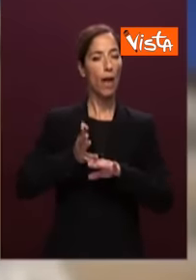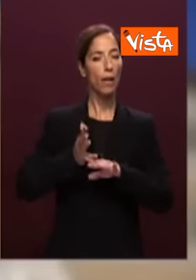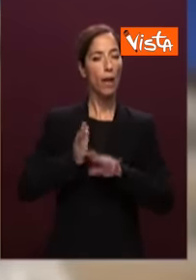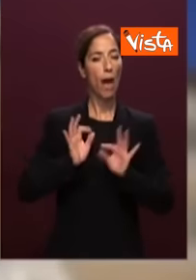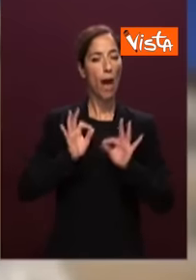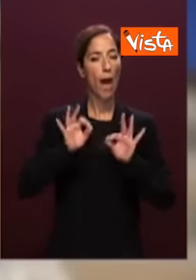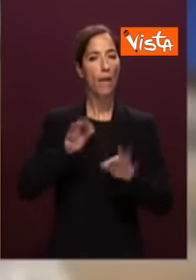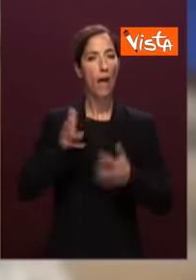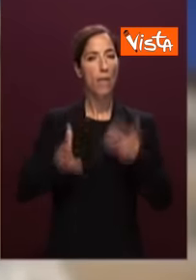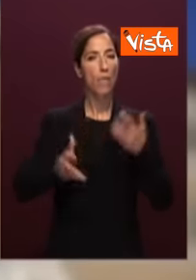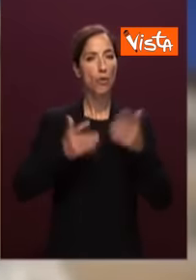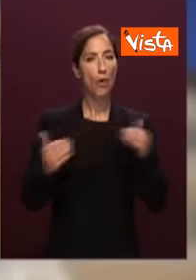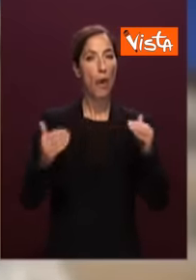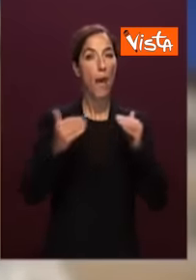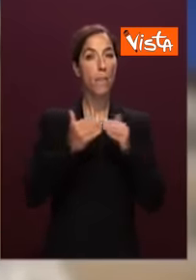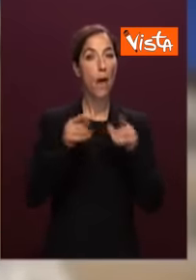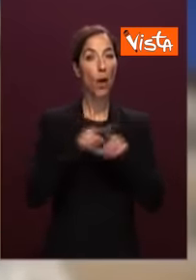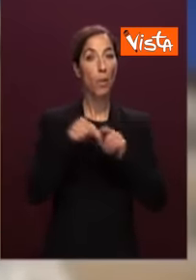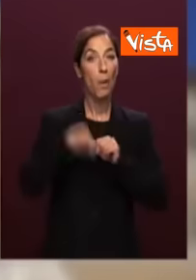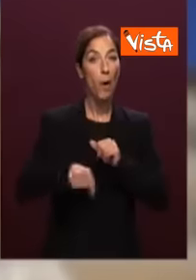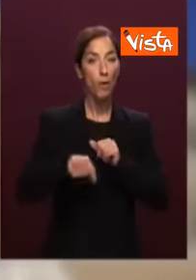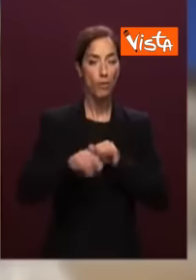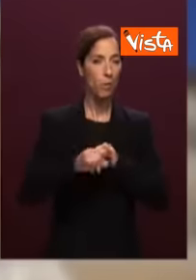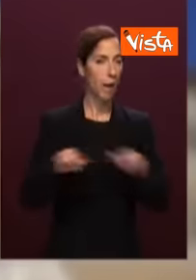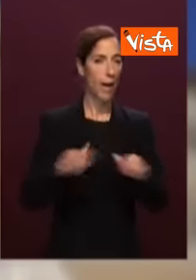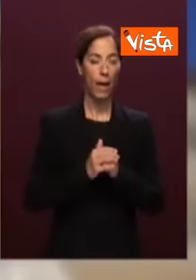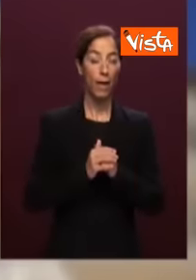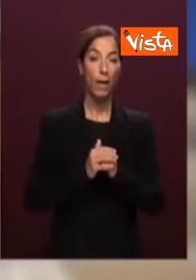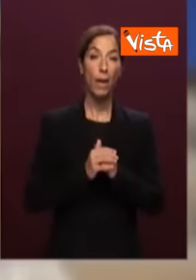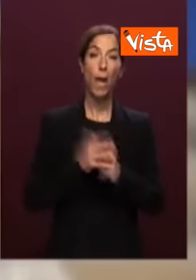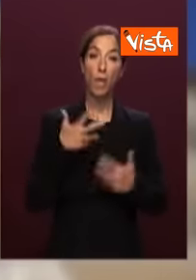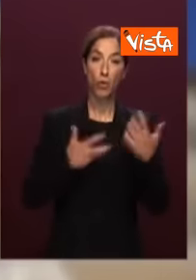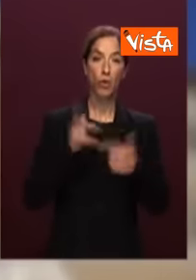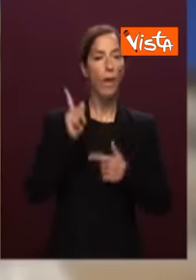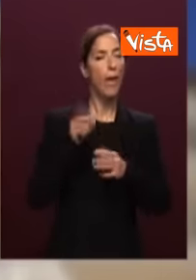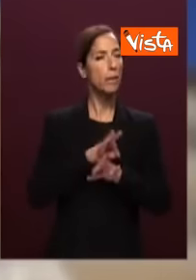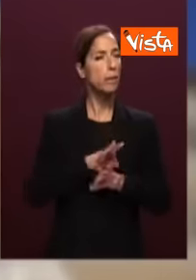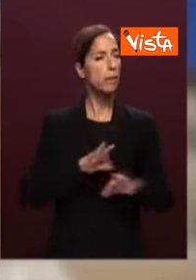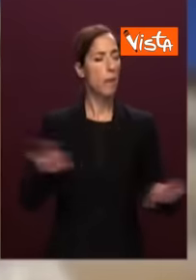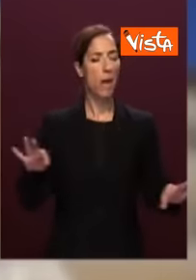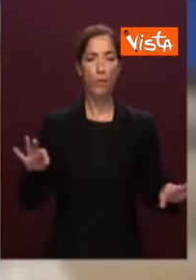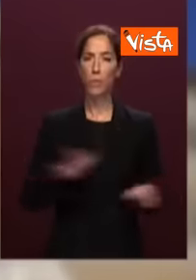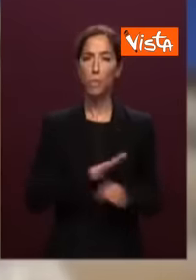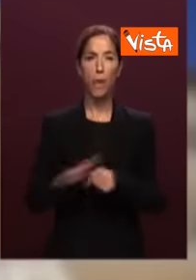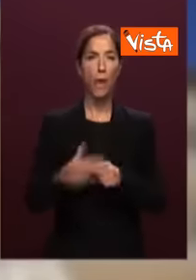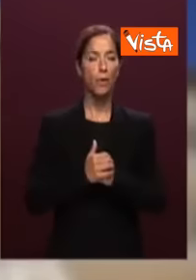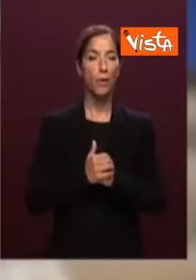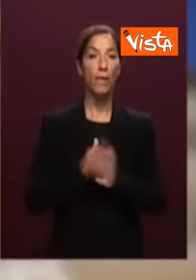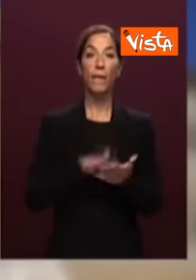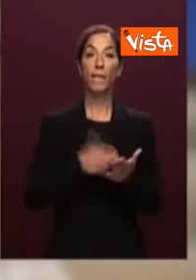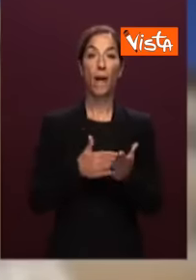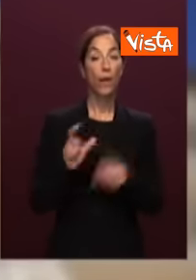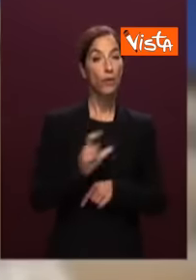un sentimento di emozione e di profondo rispetto. Vale ovviamente a maggior ragione oggi che mi rivolgo a voi in qualità